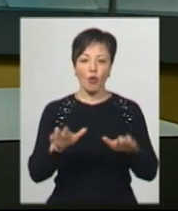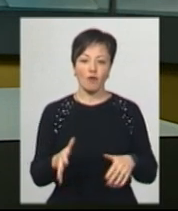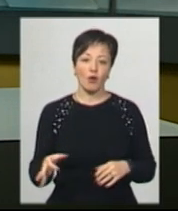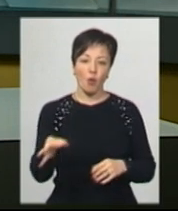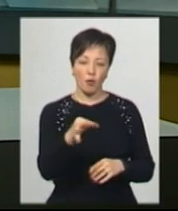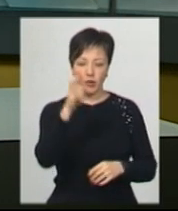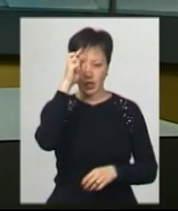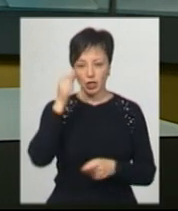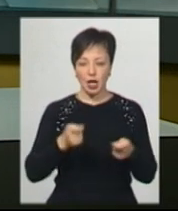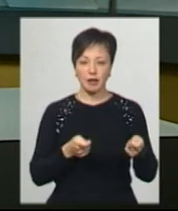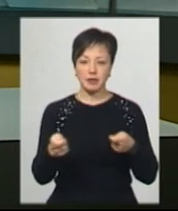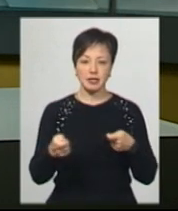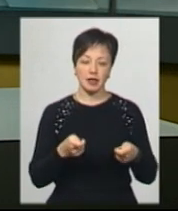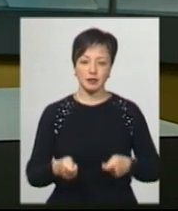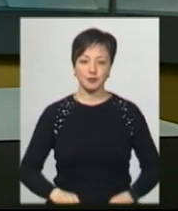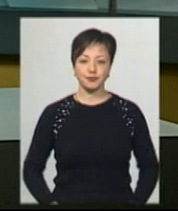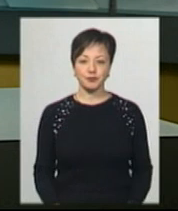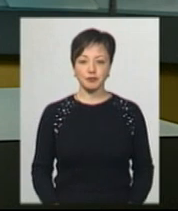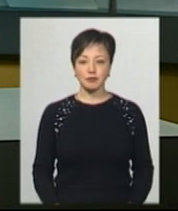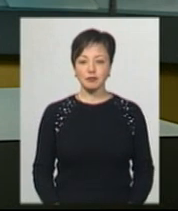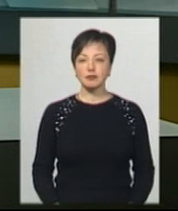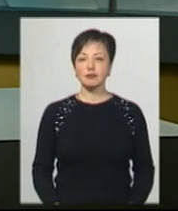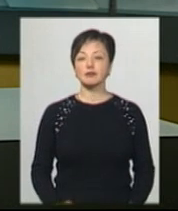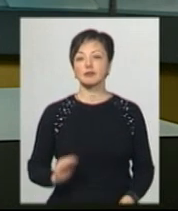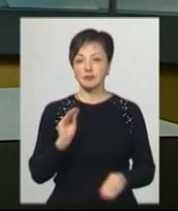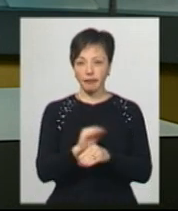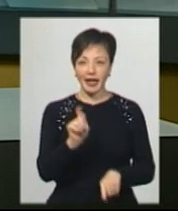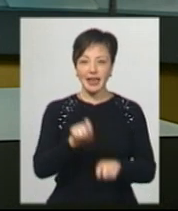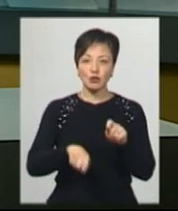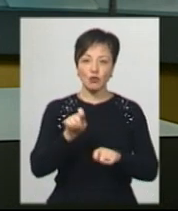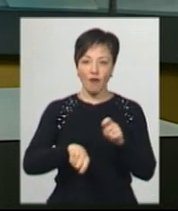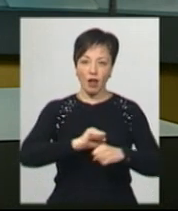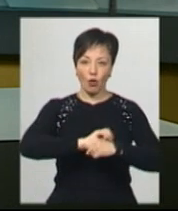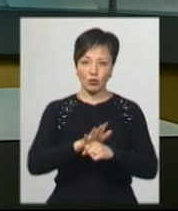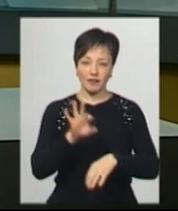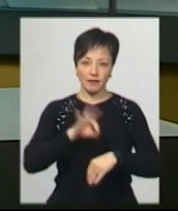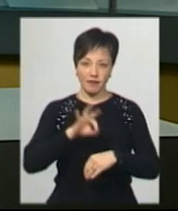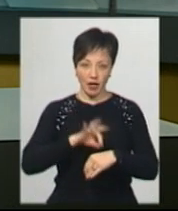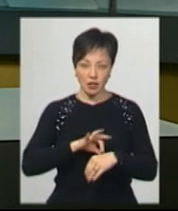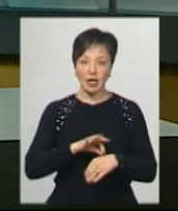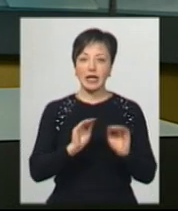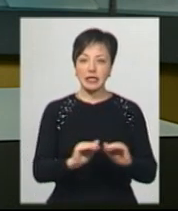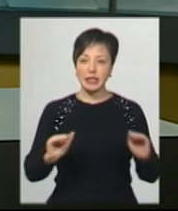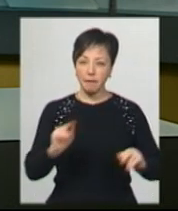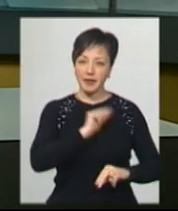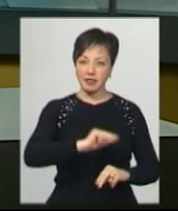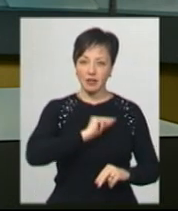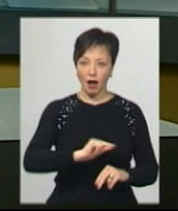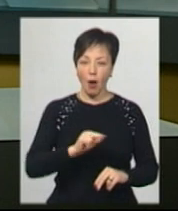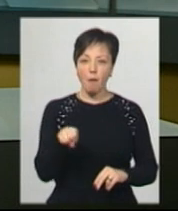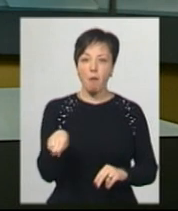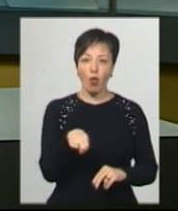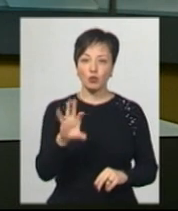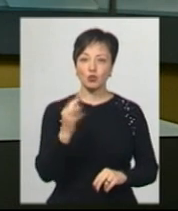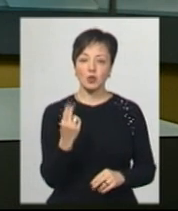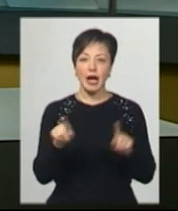Хмельницької обласної адміністрації Роман Примуш. Додає, тестування на коронавірусну інфекцію дітям та працівникам Полонського